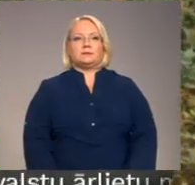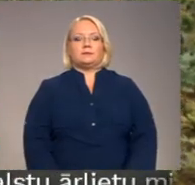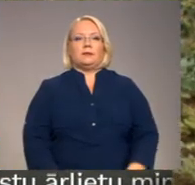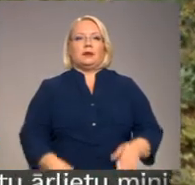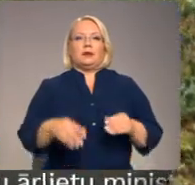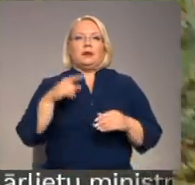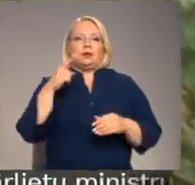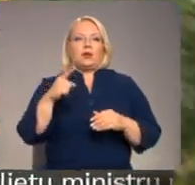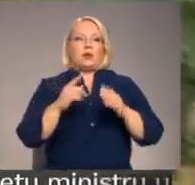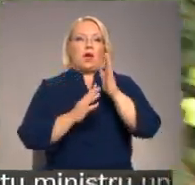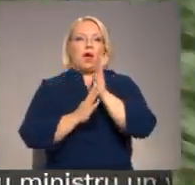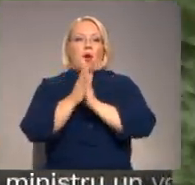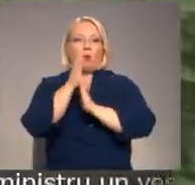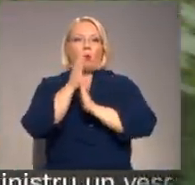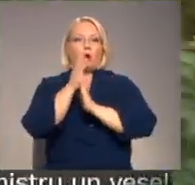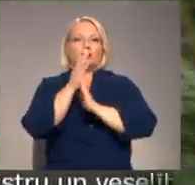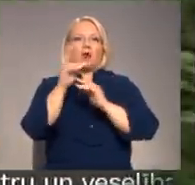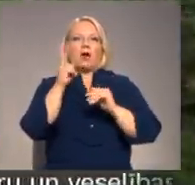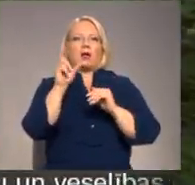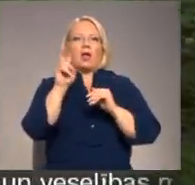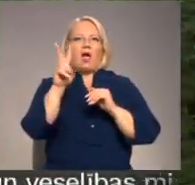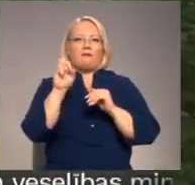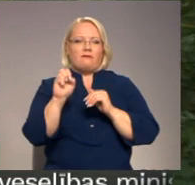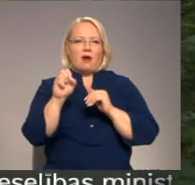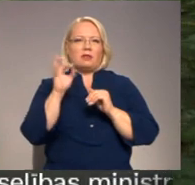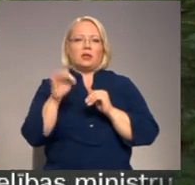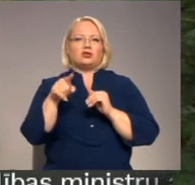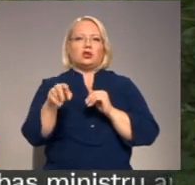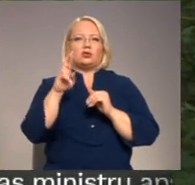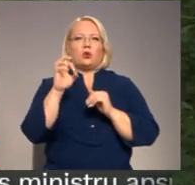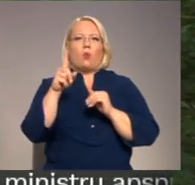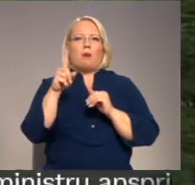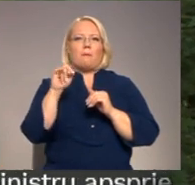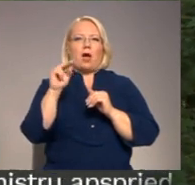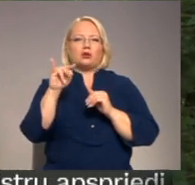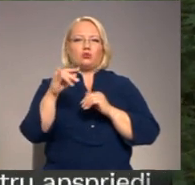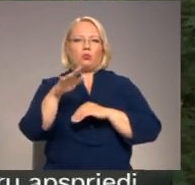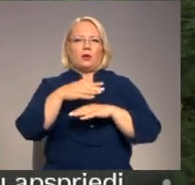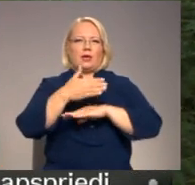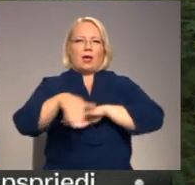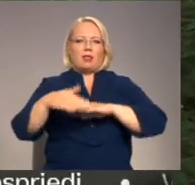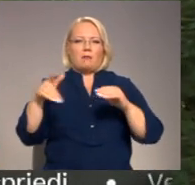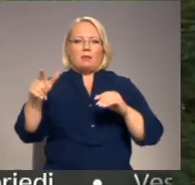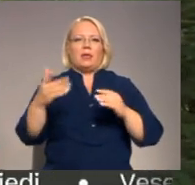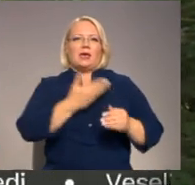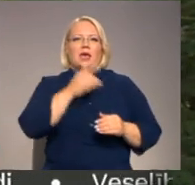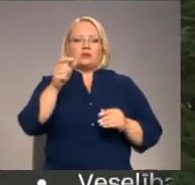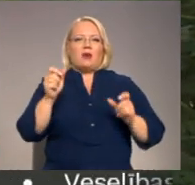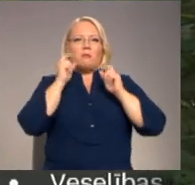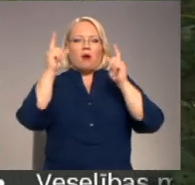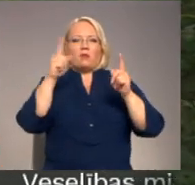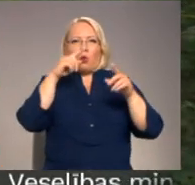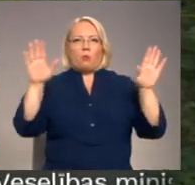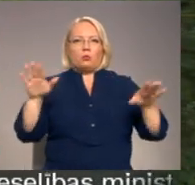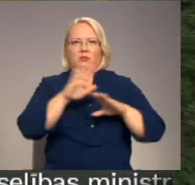Marsa parkā augošā kļauva burtiski piekļaujas šim ropažu ielas namam, taču šorīt nama iemītnieki pamodās nevis no ierastajām putnudziesmām,